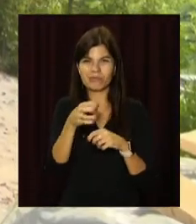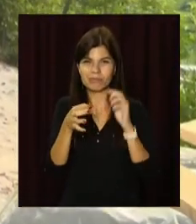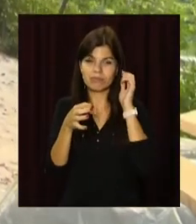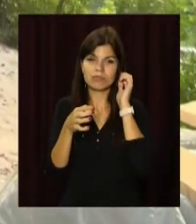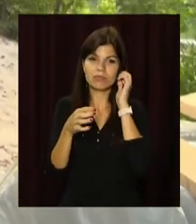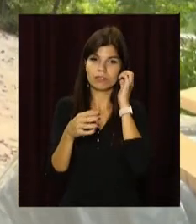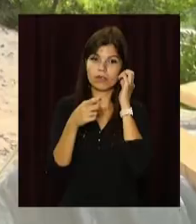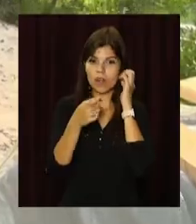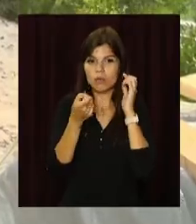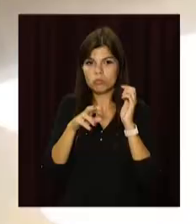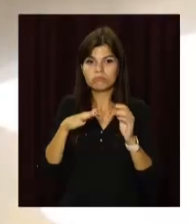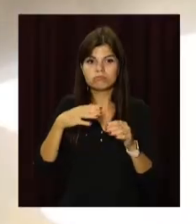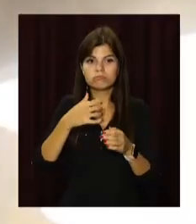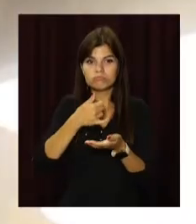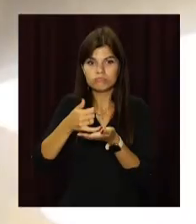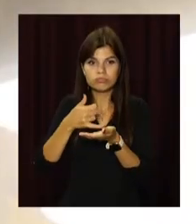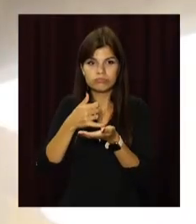їх антикорозійною сумішчю.